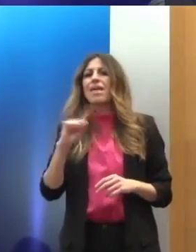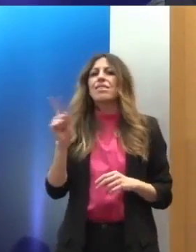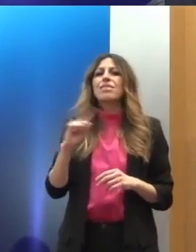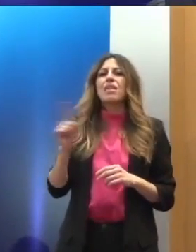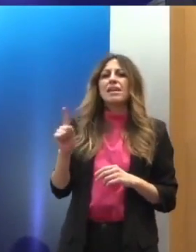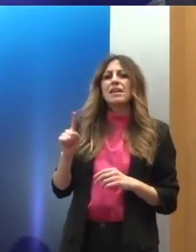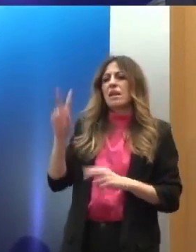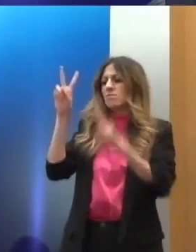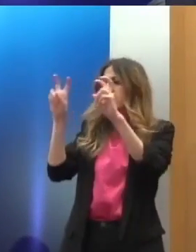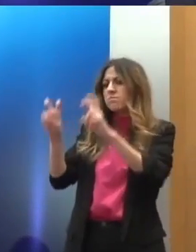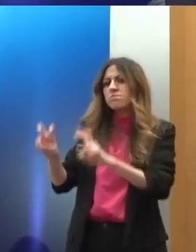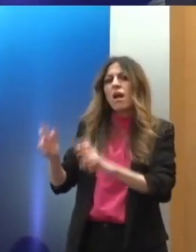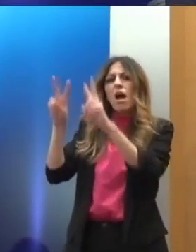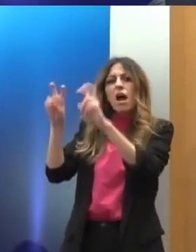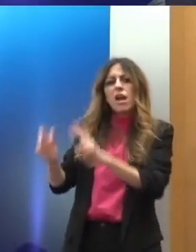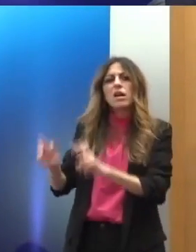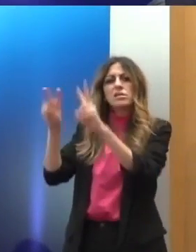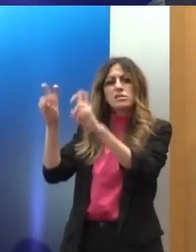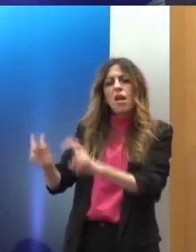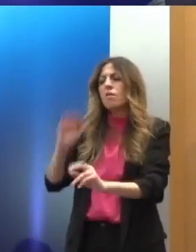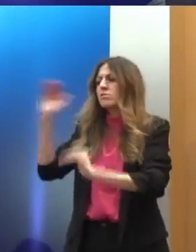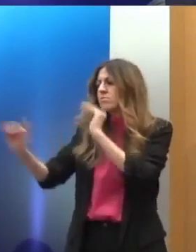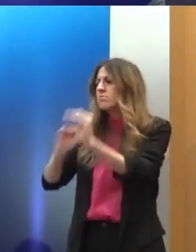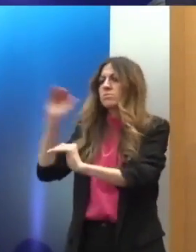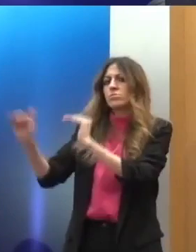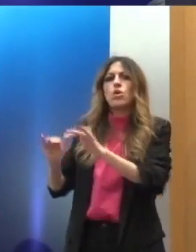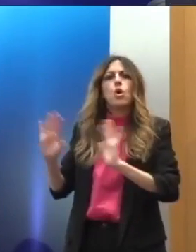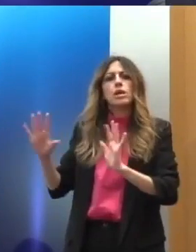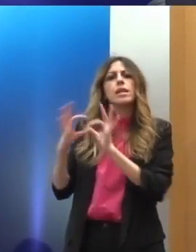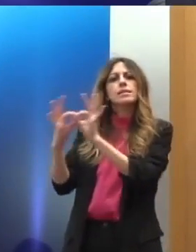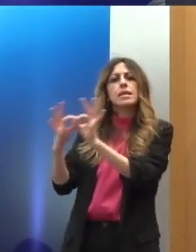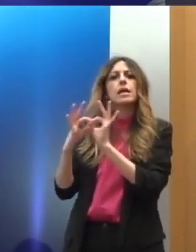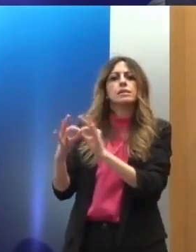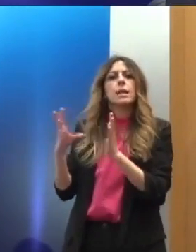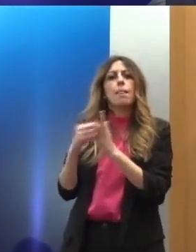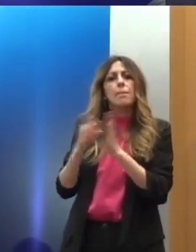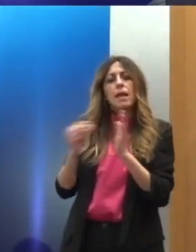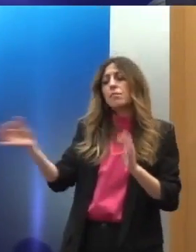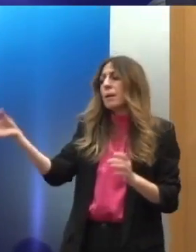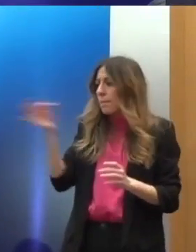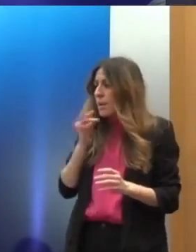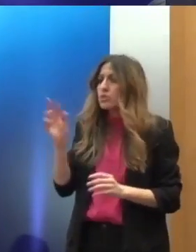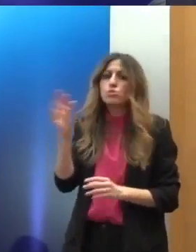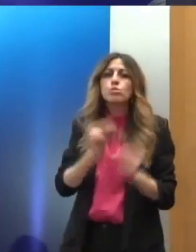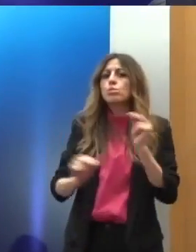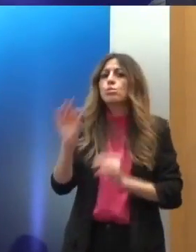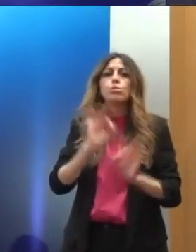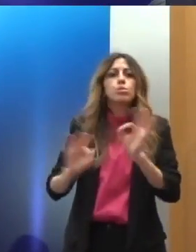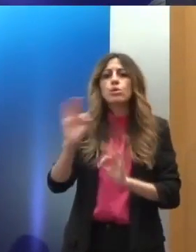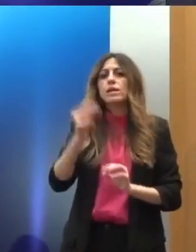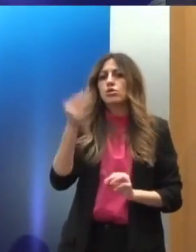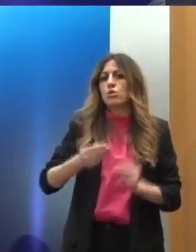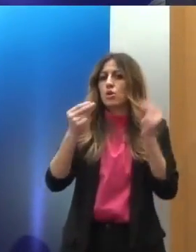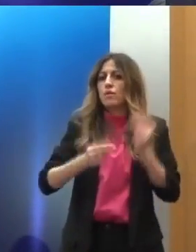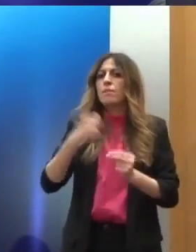ανακρινωμένου αλλά πρόκειται για μια σχέση συνεργασίας. Εντόπιστε μου πού είναι το πρόβλημα για να δούμε πώς μπορούμε να βοηθήσουμε. Και αυτό